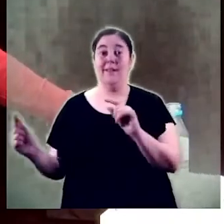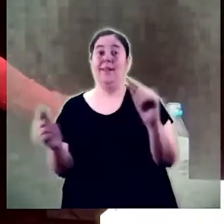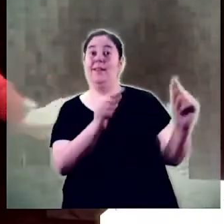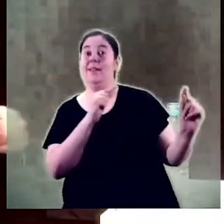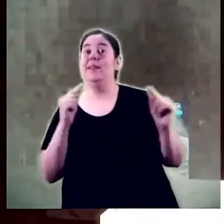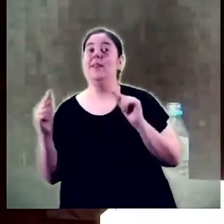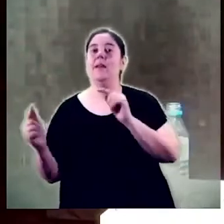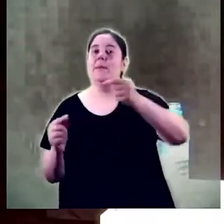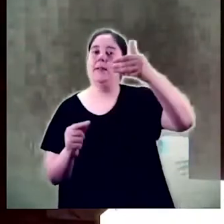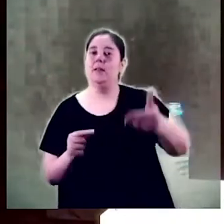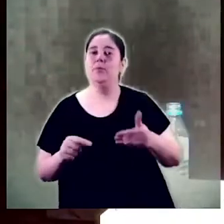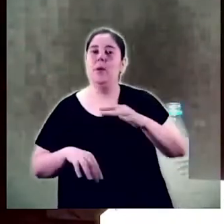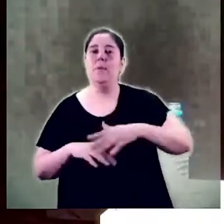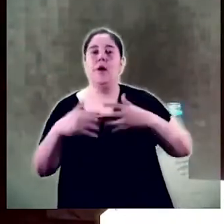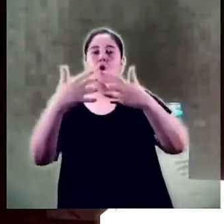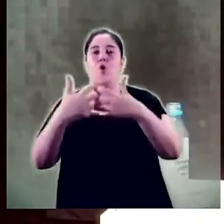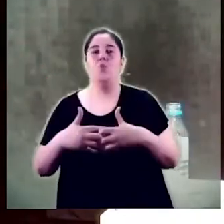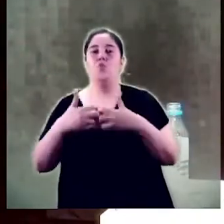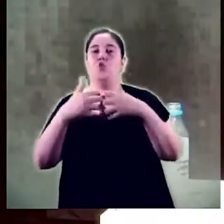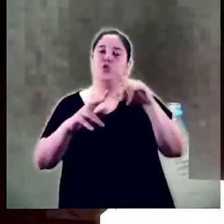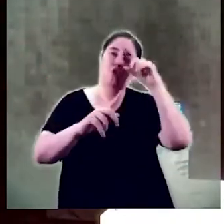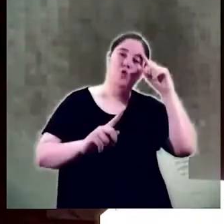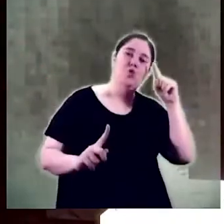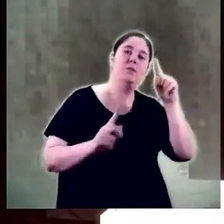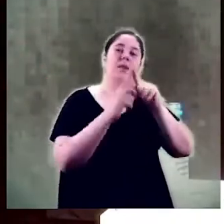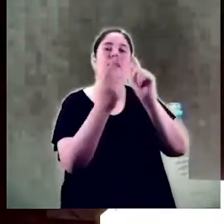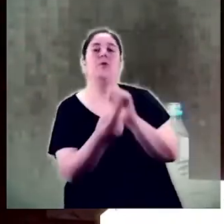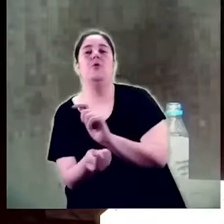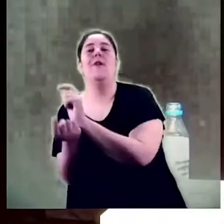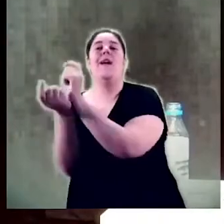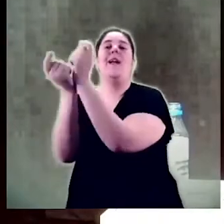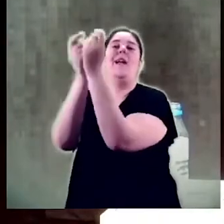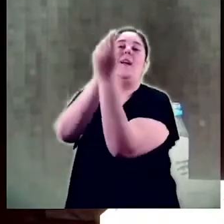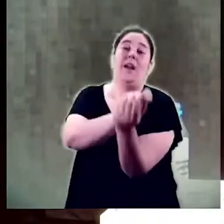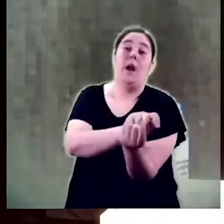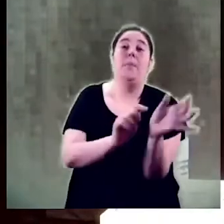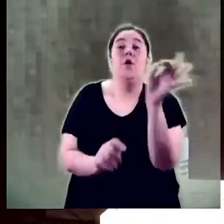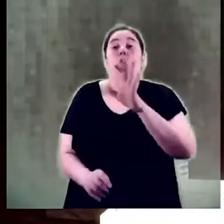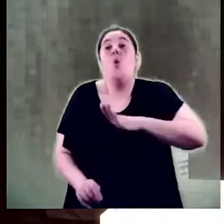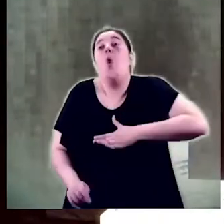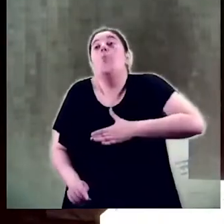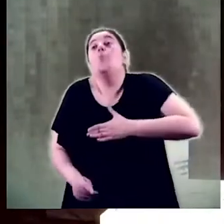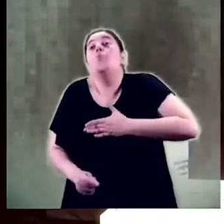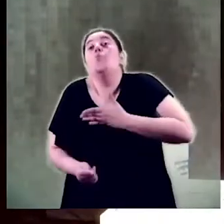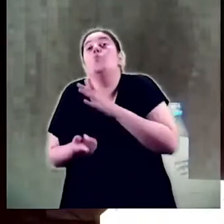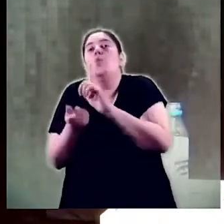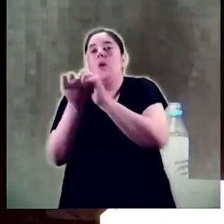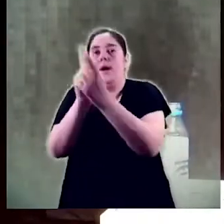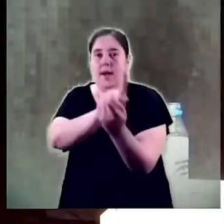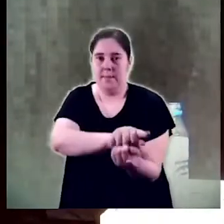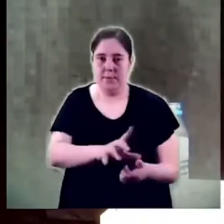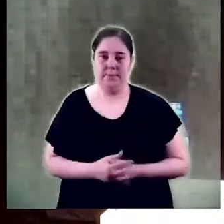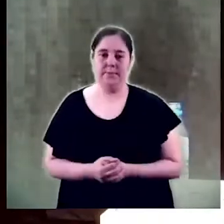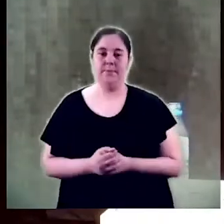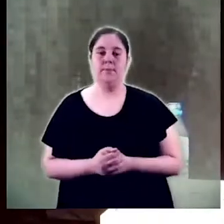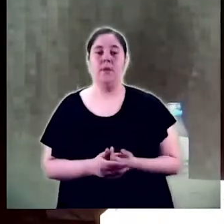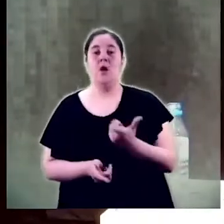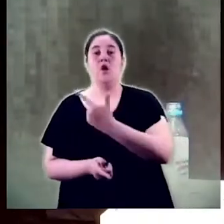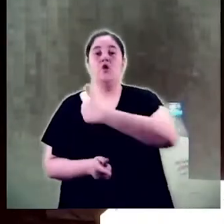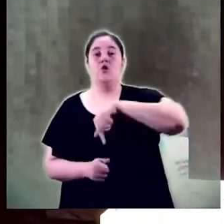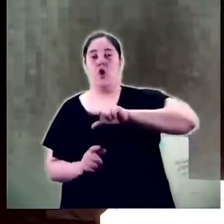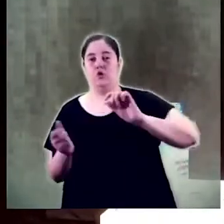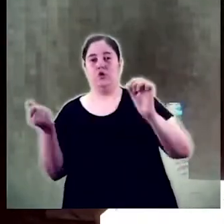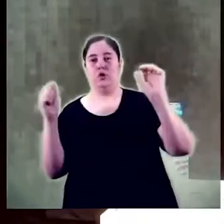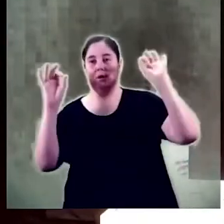imprescindible de qualsevol canvi de la mateixa possibilitat d'un canvi que nostres posicionaments teòrics i